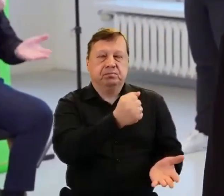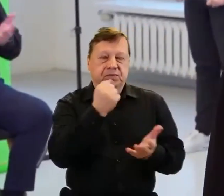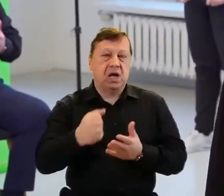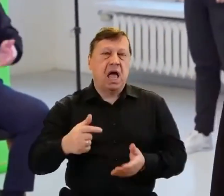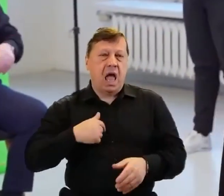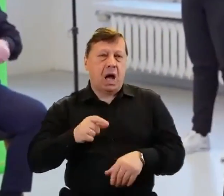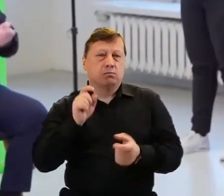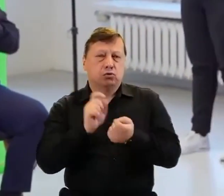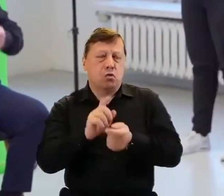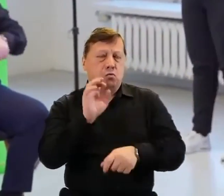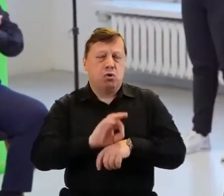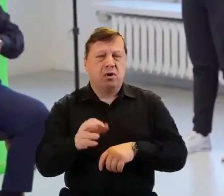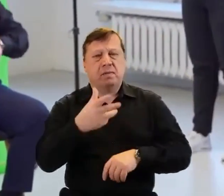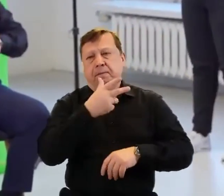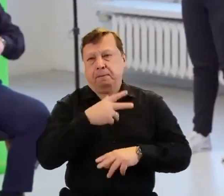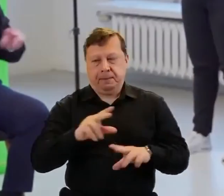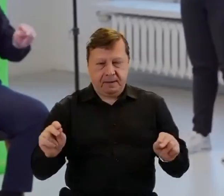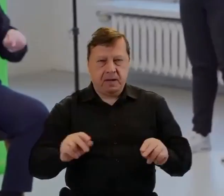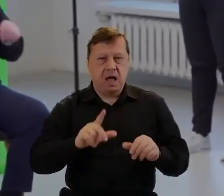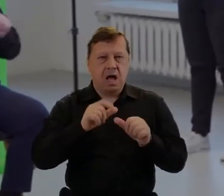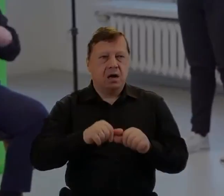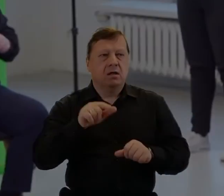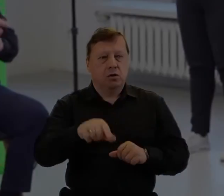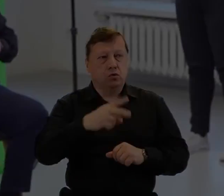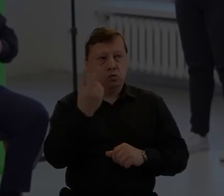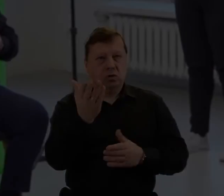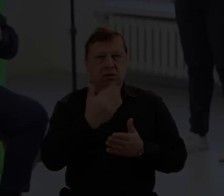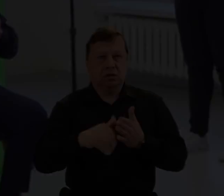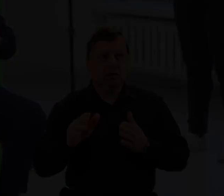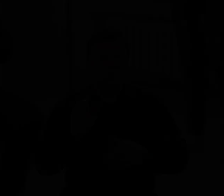ale podyskutujemy o tym jeszcze w drugiej części. innymi, z